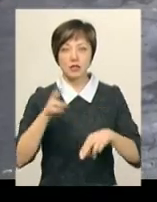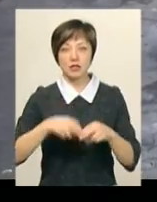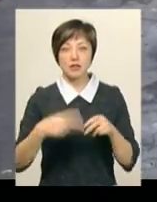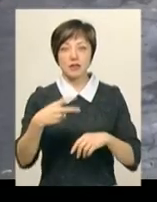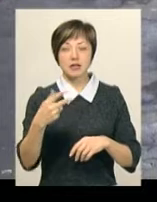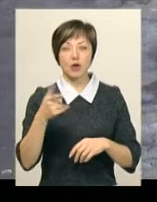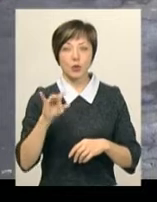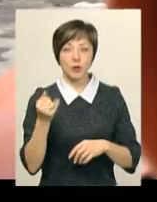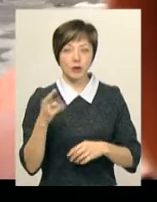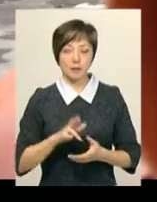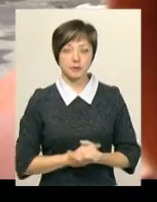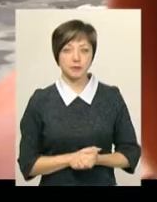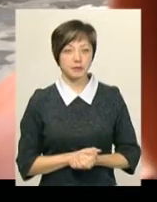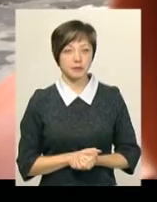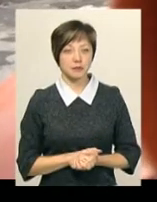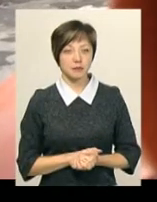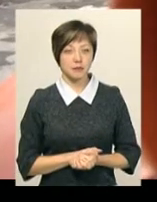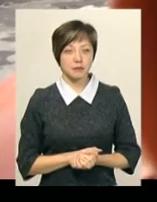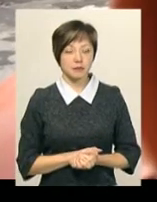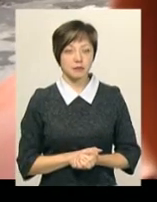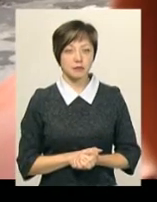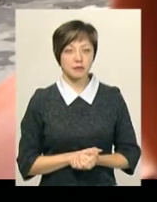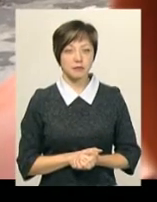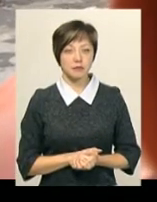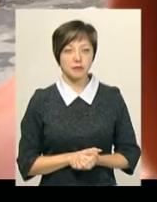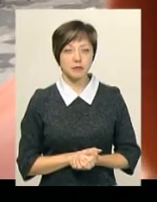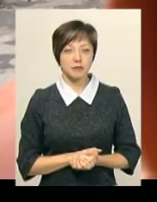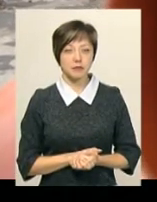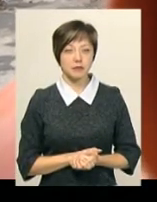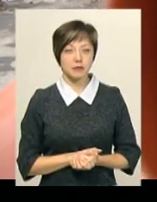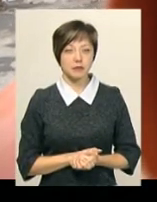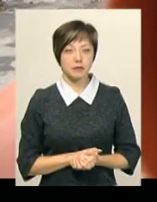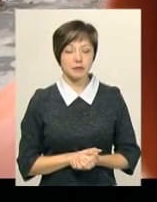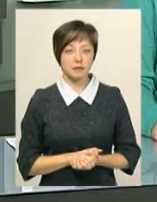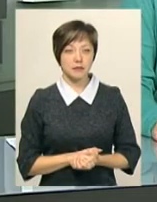грудня. Вікторія Бондар, Олександр Горішевський, Юрій Чорний. Новини Поділля. Центр.